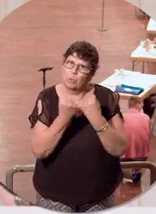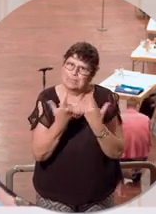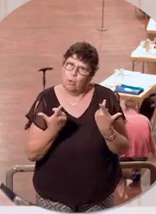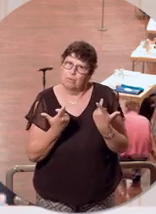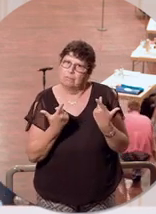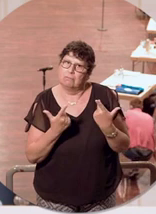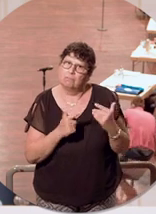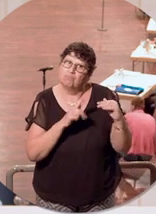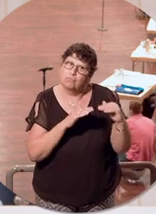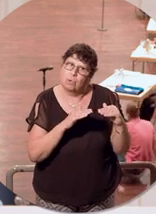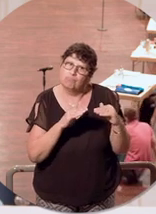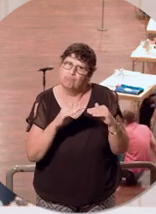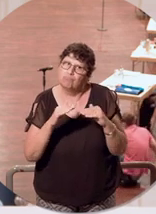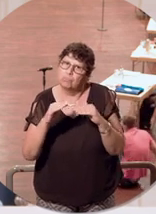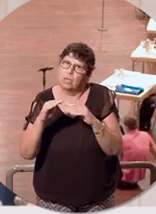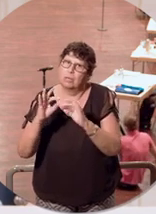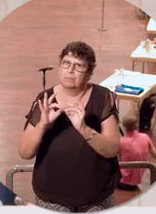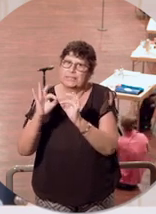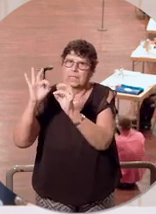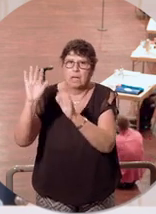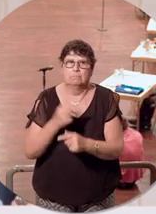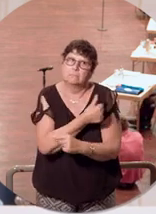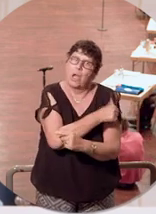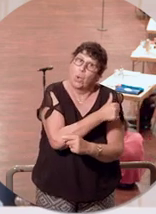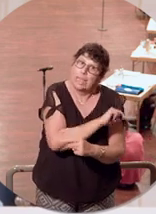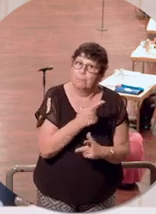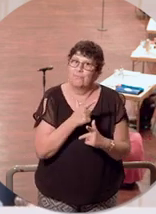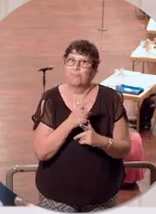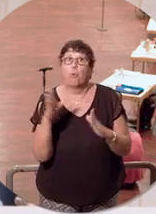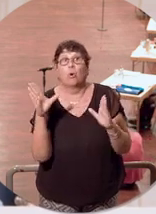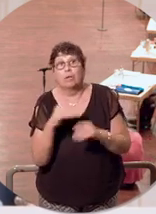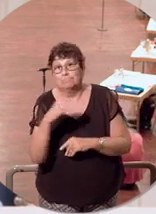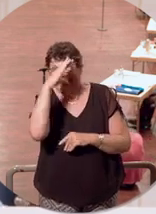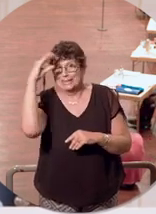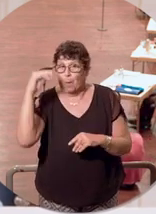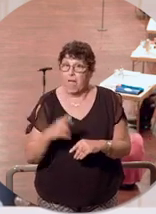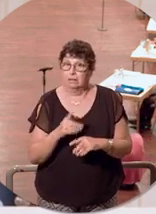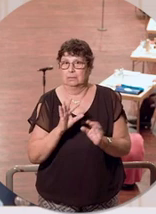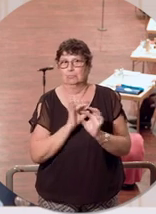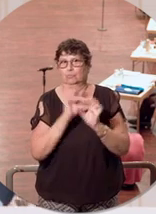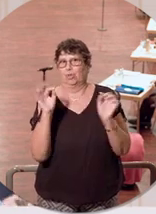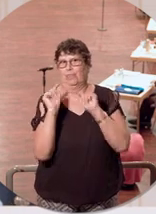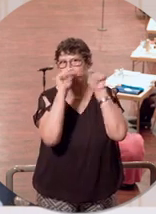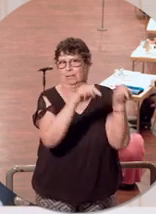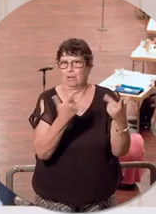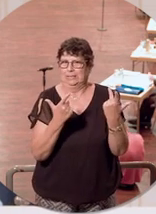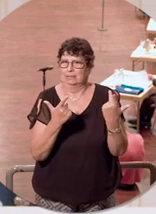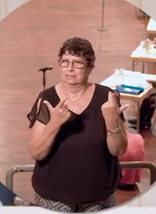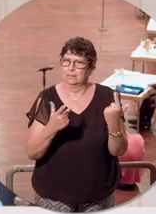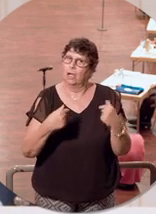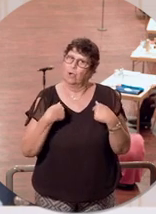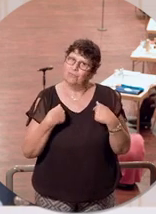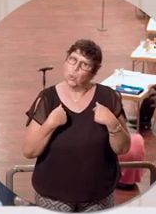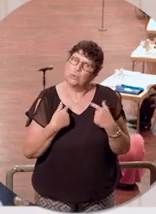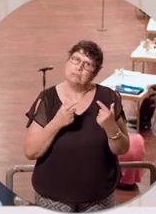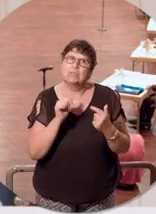Pfaden. Der Impffortschritt in Verbindung mit dem Saison-Effekt, also dem guten Wetter, der verspricht uns, vor uns liegen entspanntere